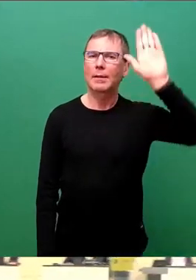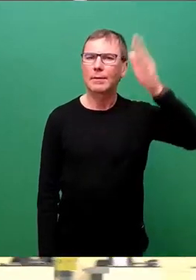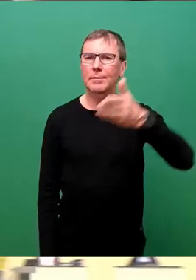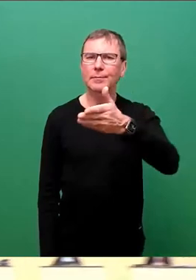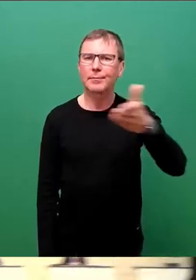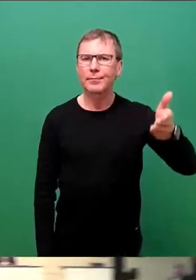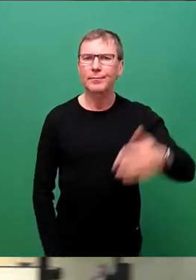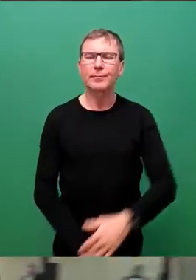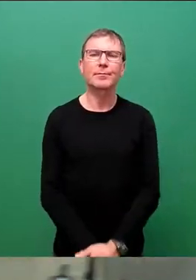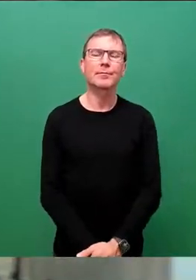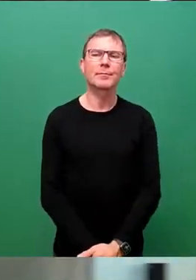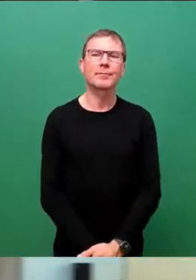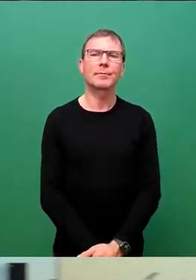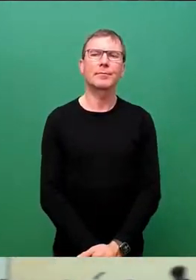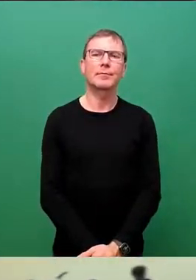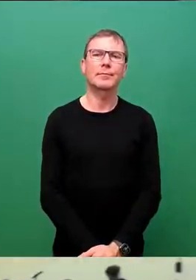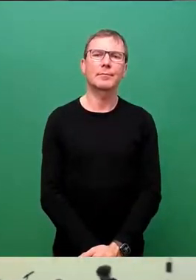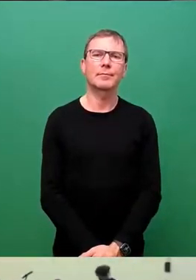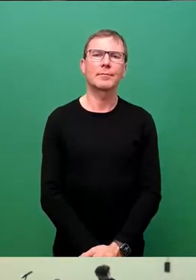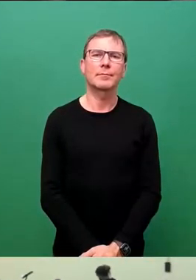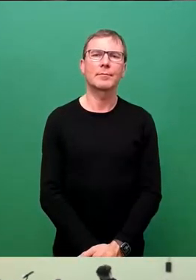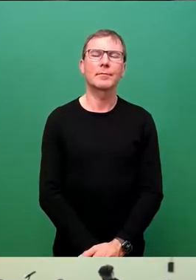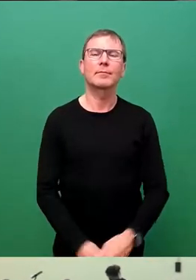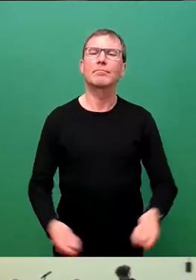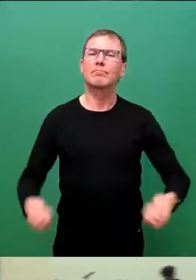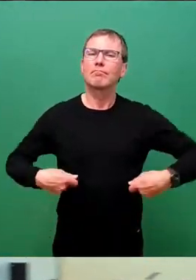Gegenstimmen? Und Stimmenthaltungen?